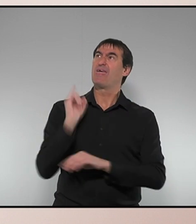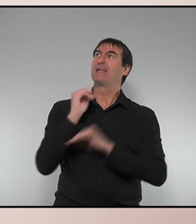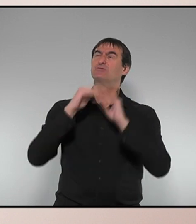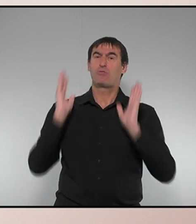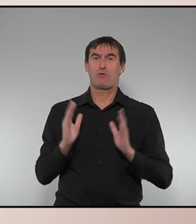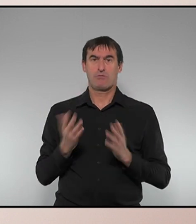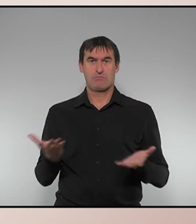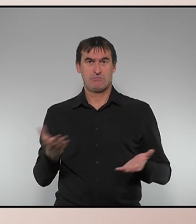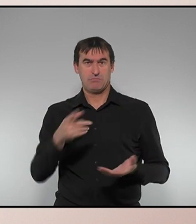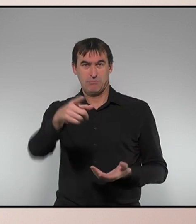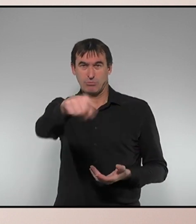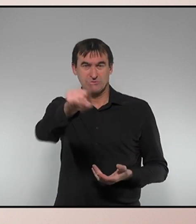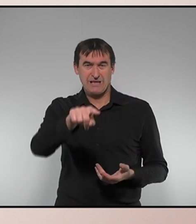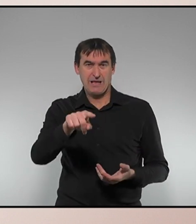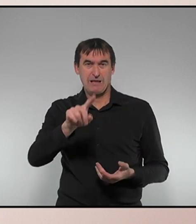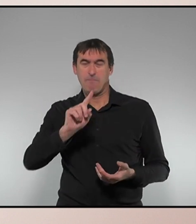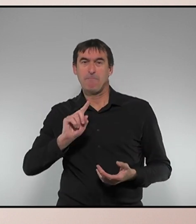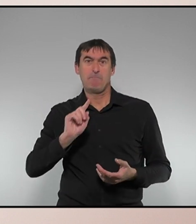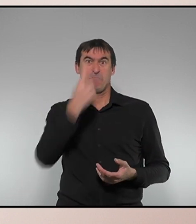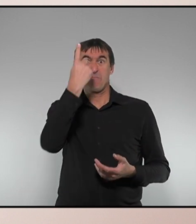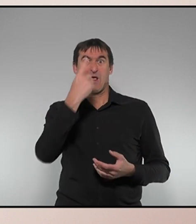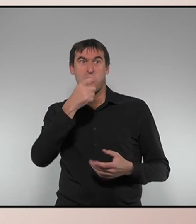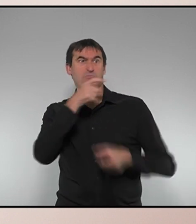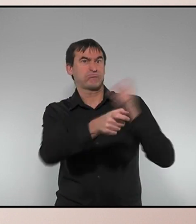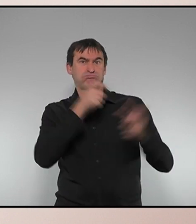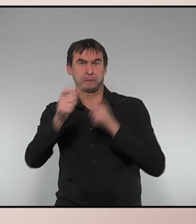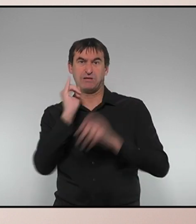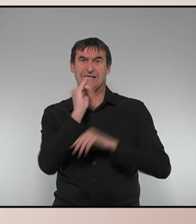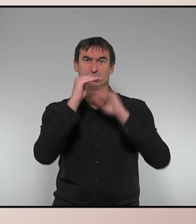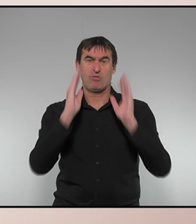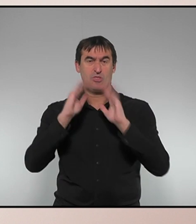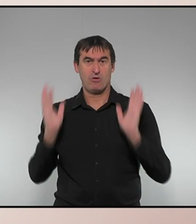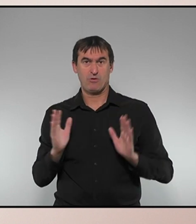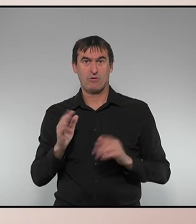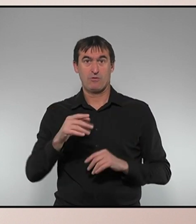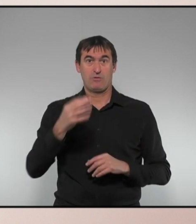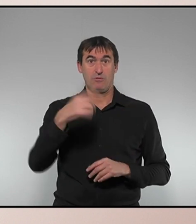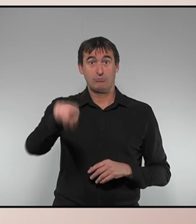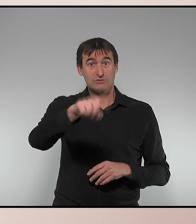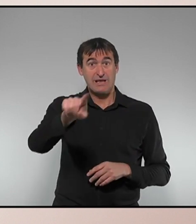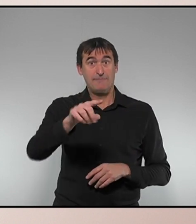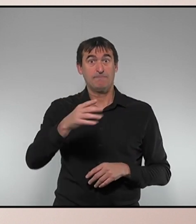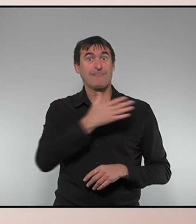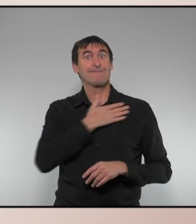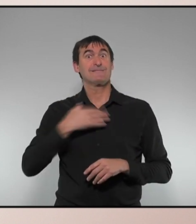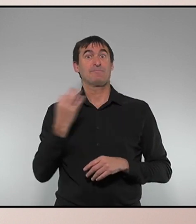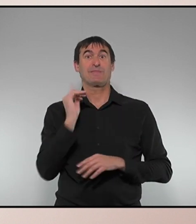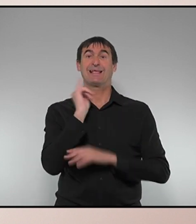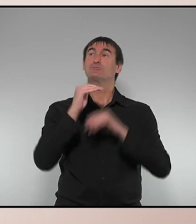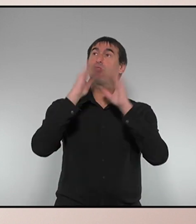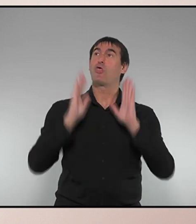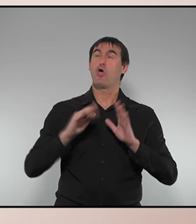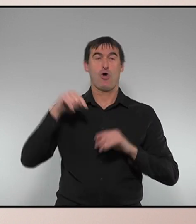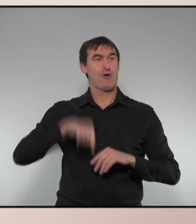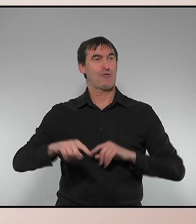Quan vostès són els primers a atacar-les? Quan vostès són els primers que voldrien unes institucions que no fossin les institucions de govern del